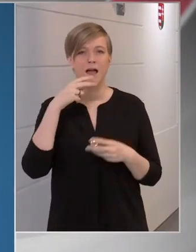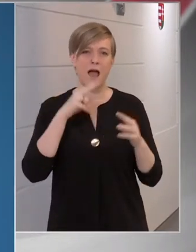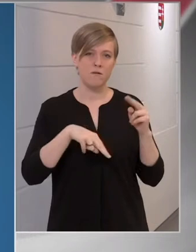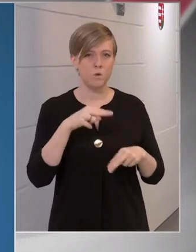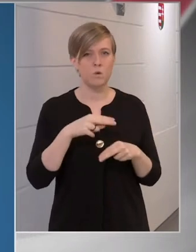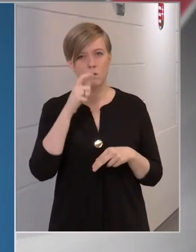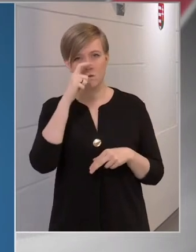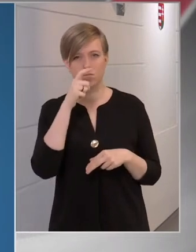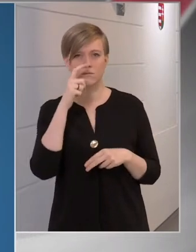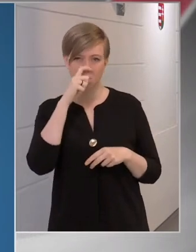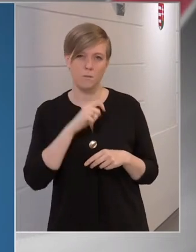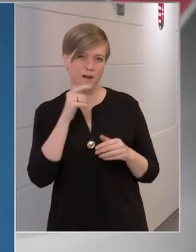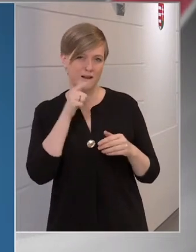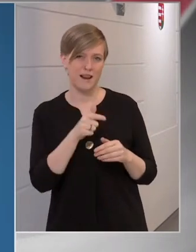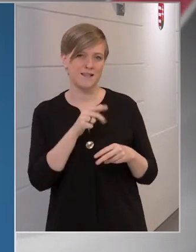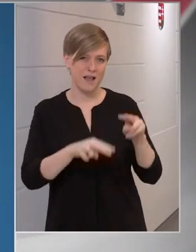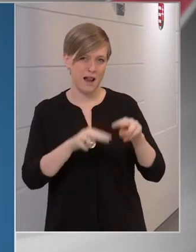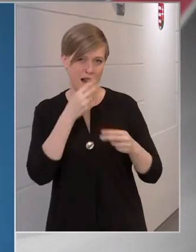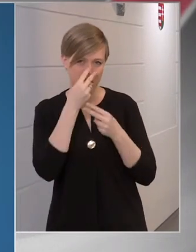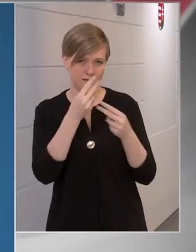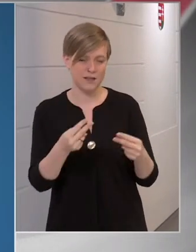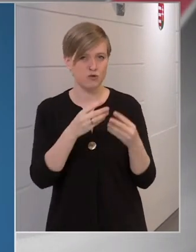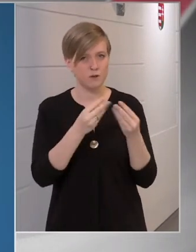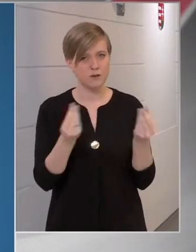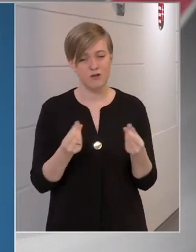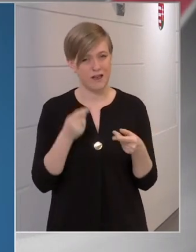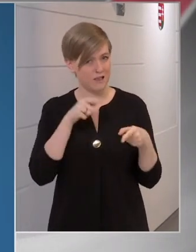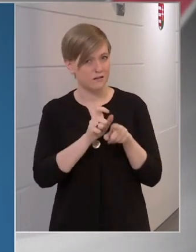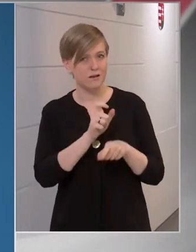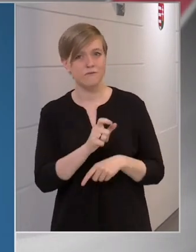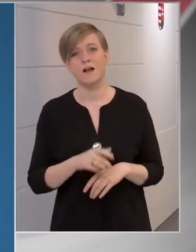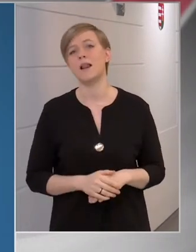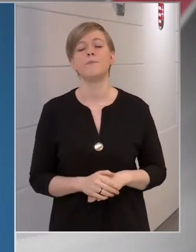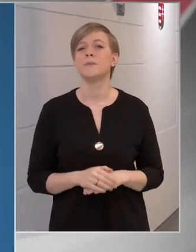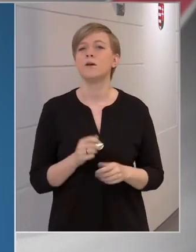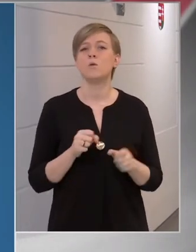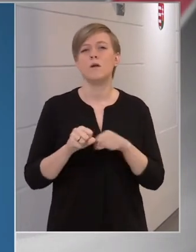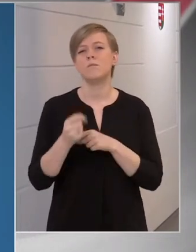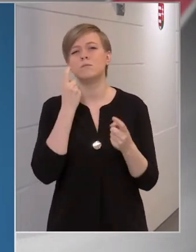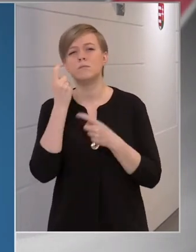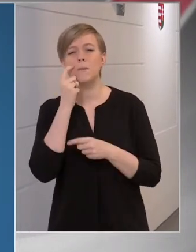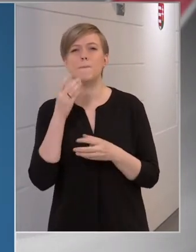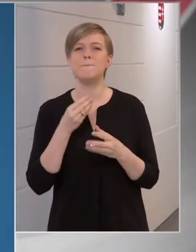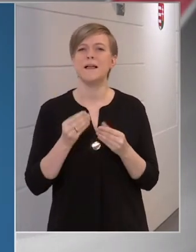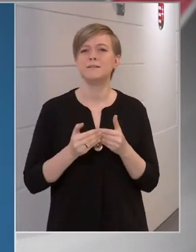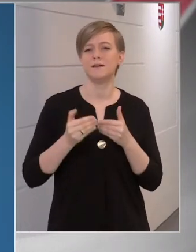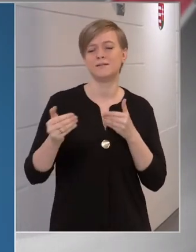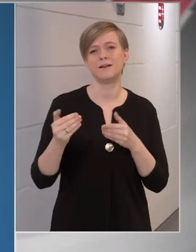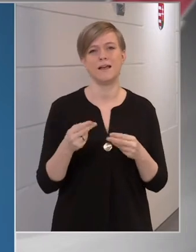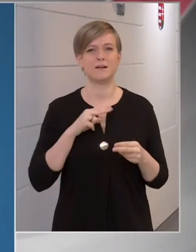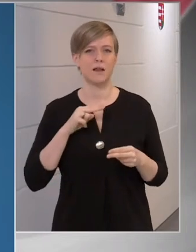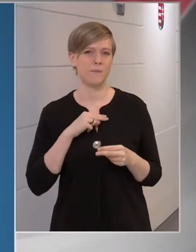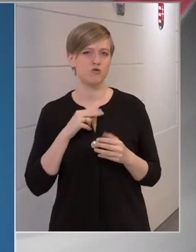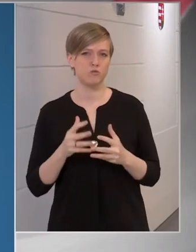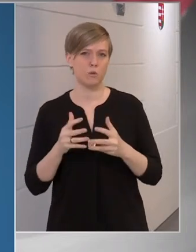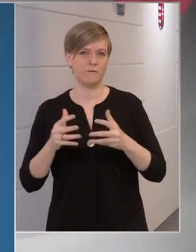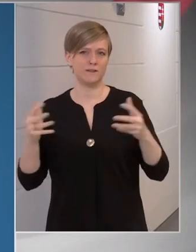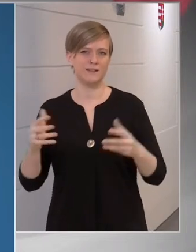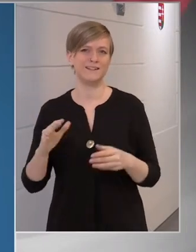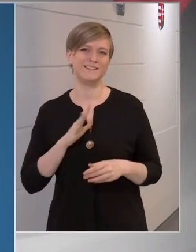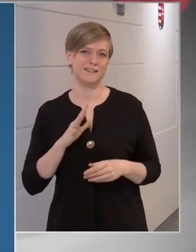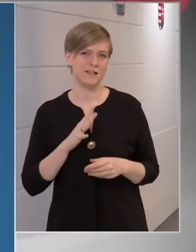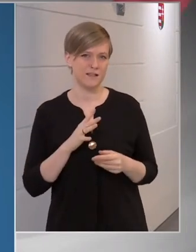ellátás minősége. Egyetértenek ezzel? A kormány szerint maximum meddig érdemes bővíteni az intenzíves ágyak